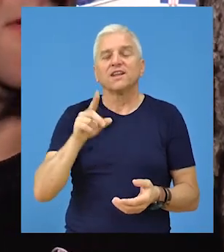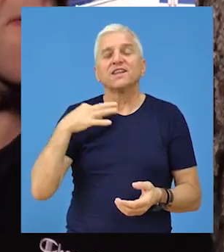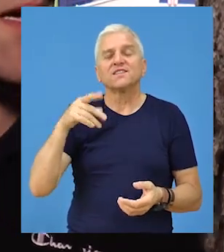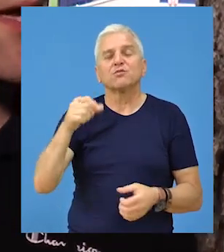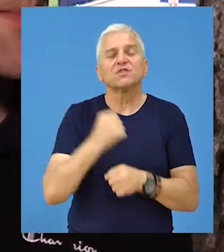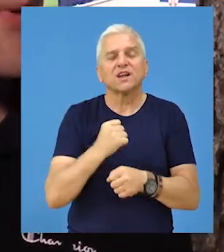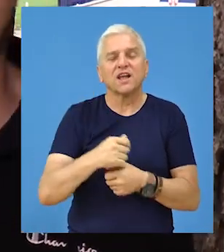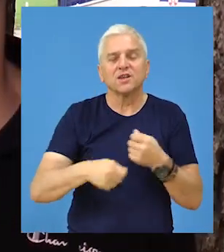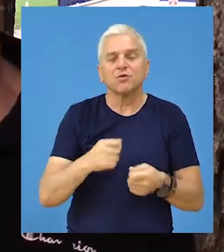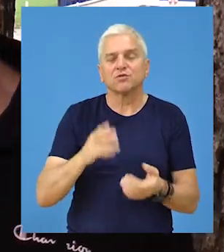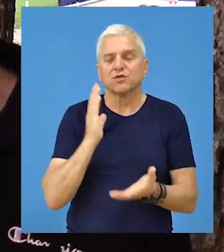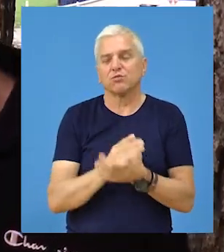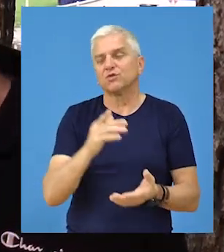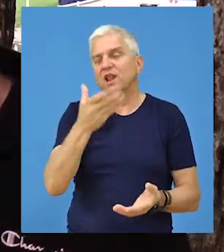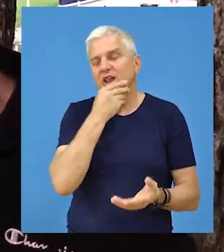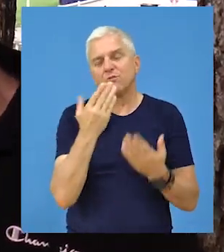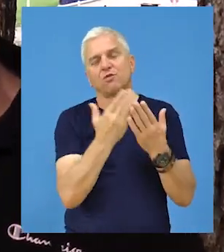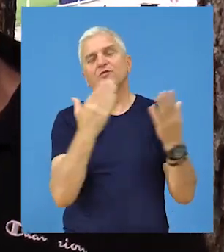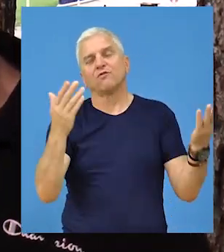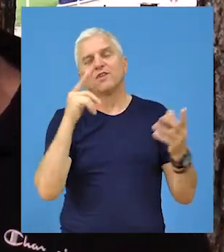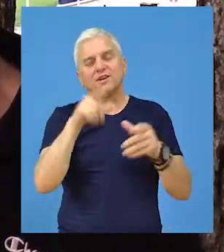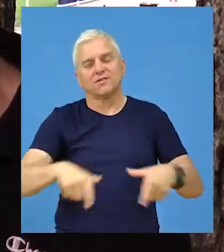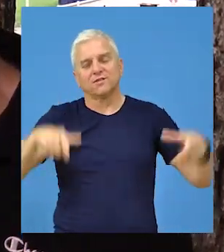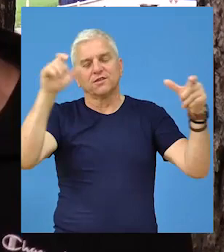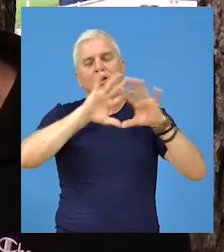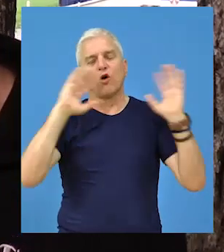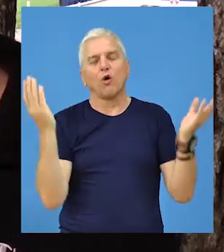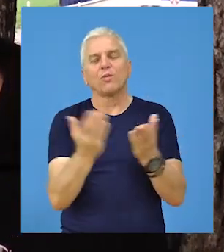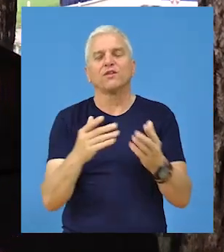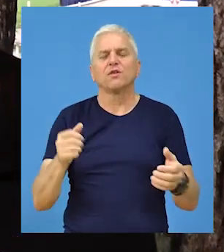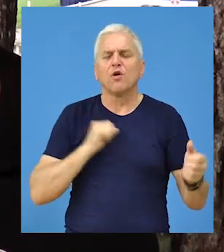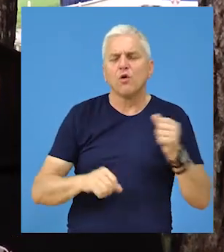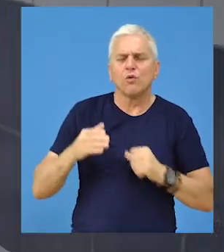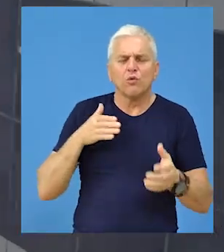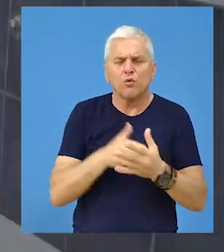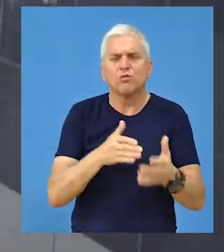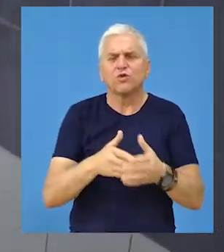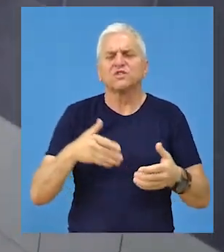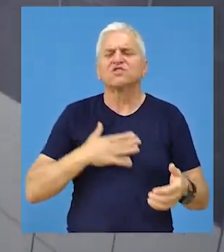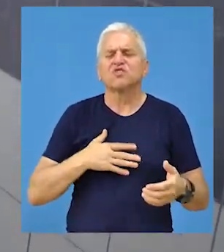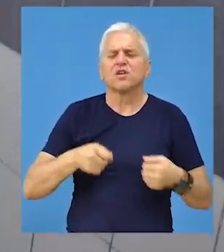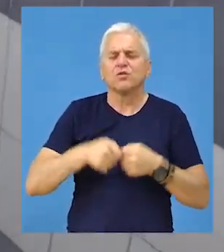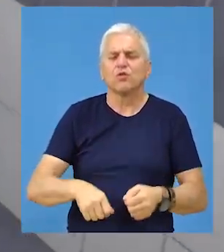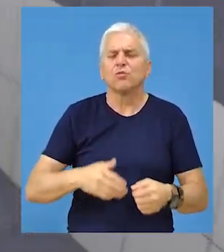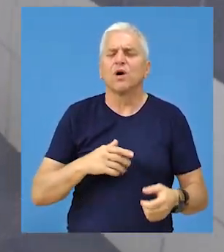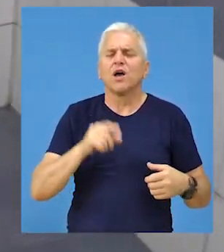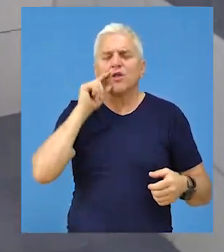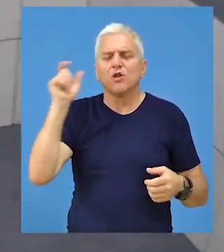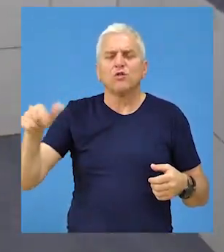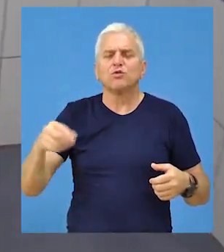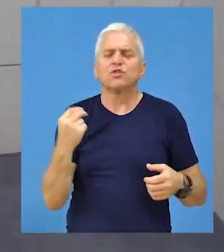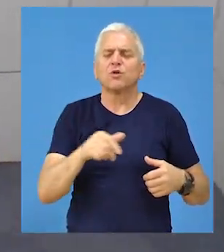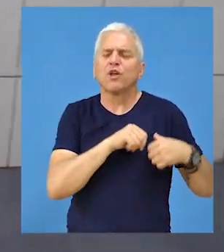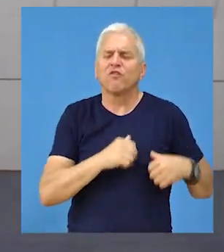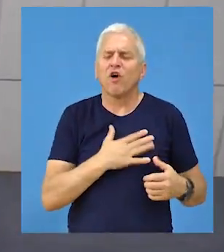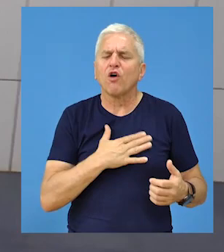da radi posao, nego i da to bude u nekoj estetskoj funkciji celog ovog objekta. Upornošću i željom samo kluba i ljudi